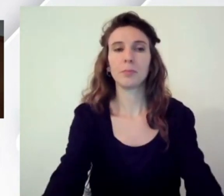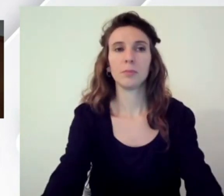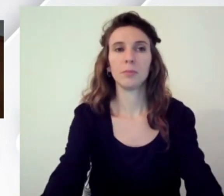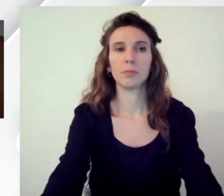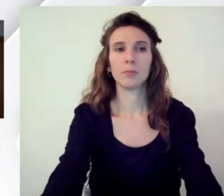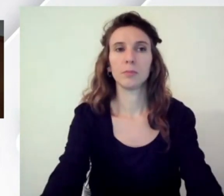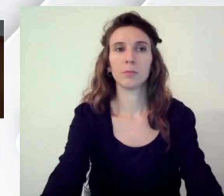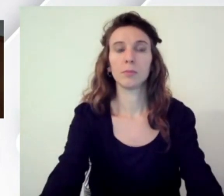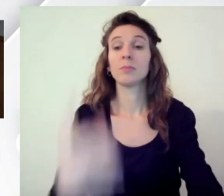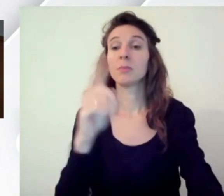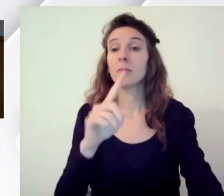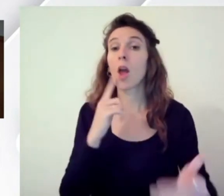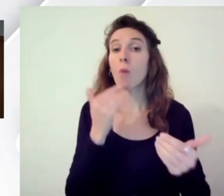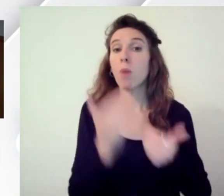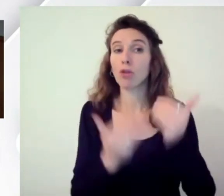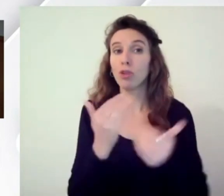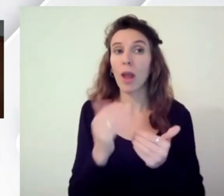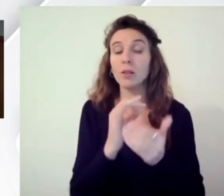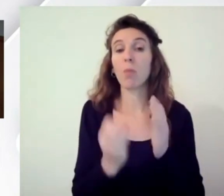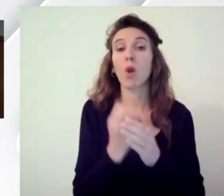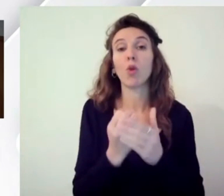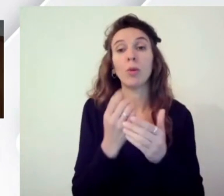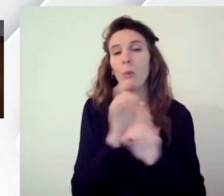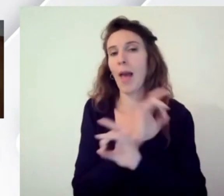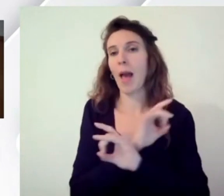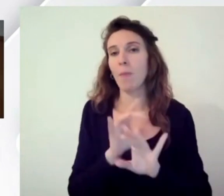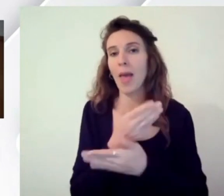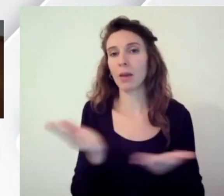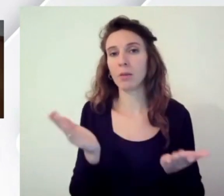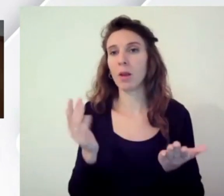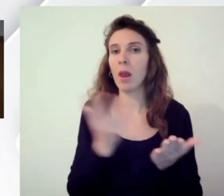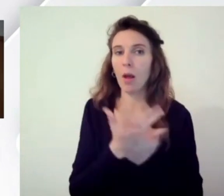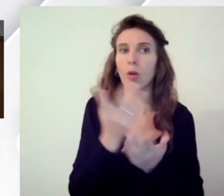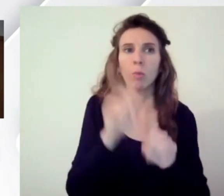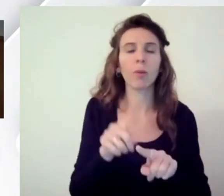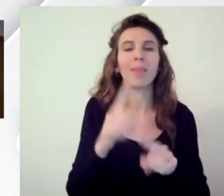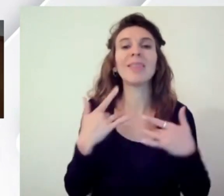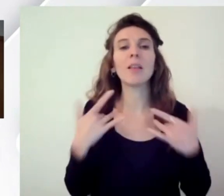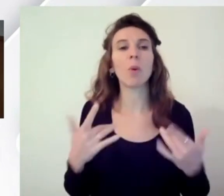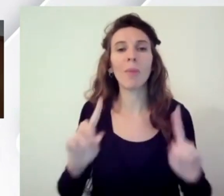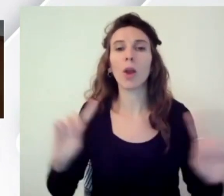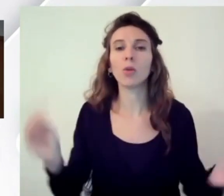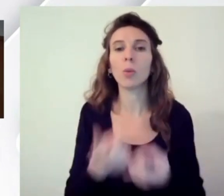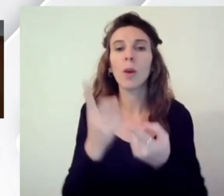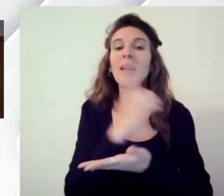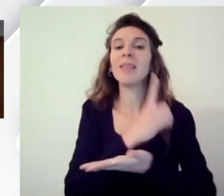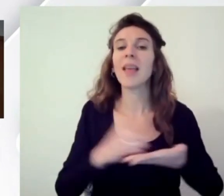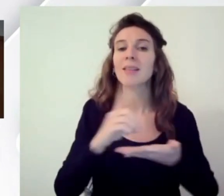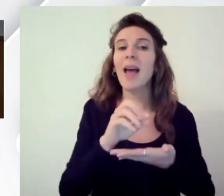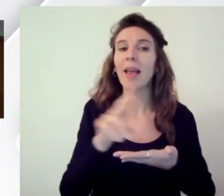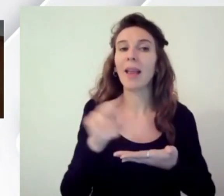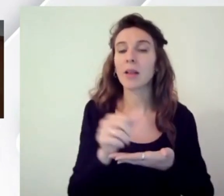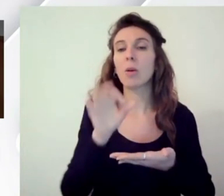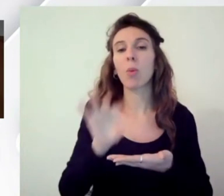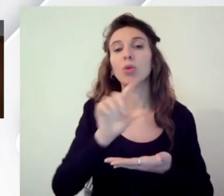noi con questi processi prodotti aperti che raccontiamo e sono disponibili a tutti basta partire dal sito designers.italia.it per capire